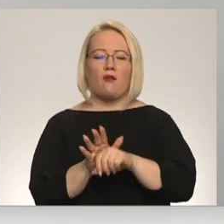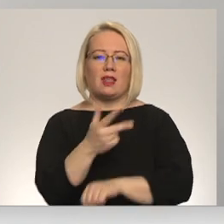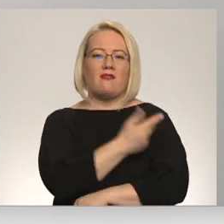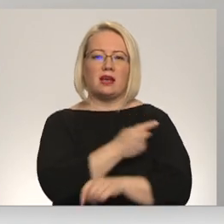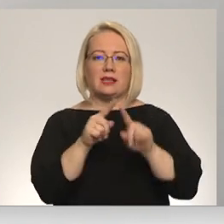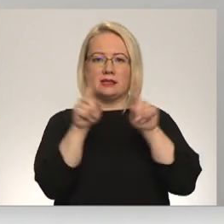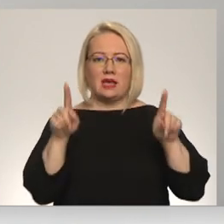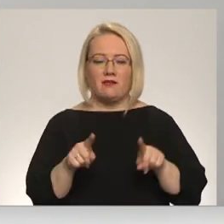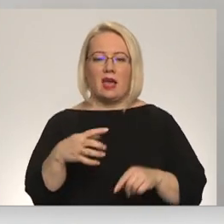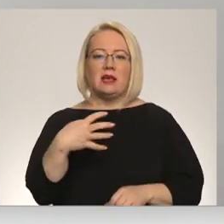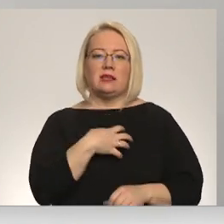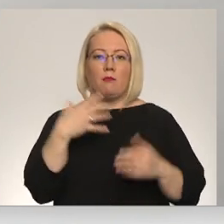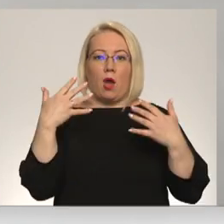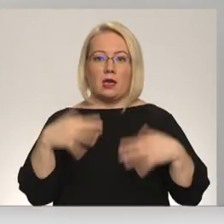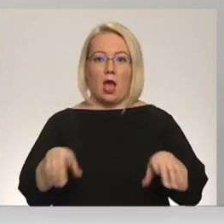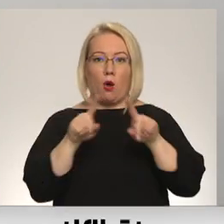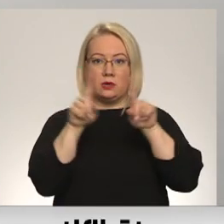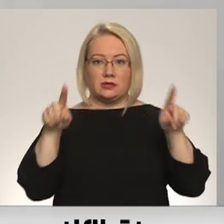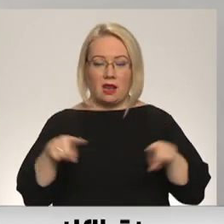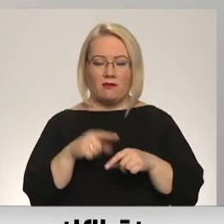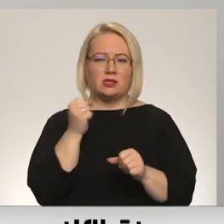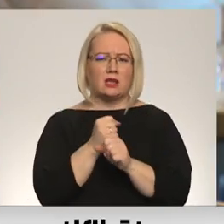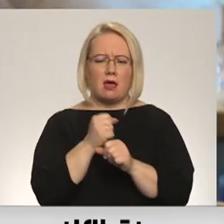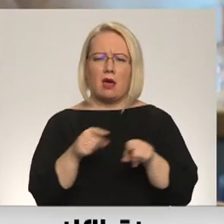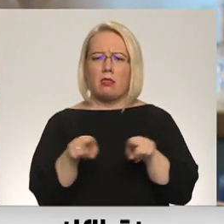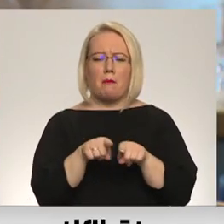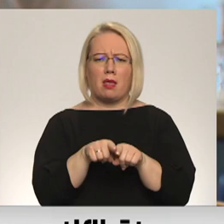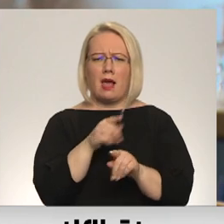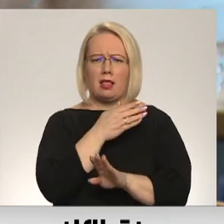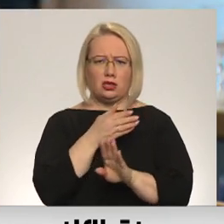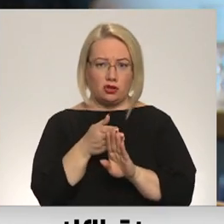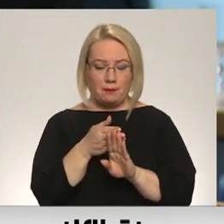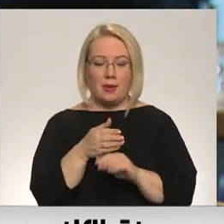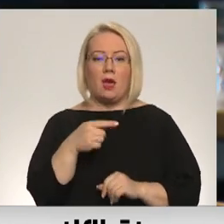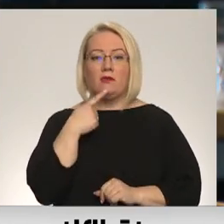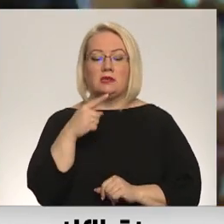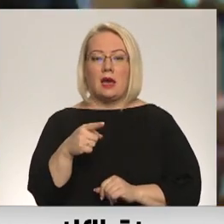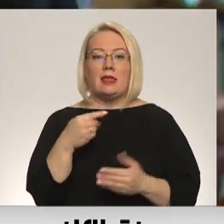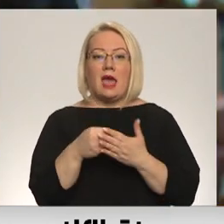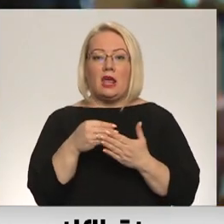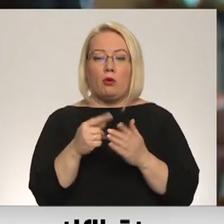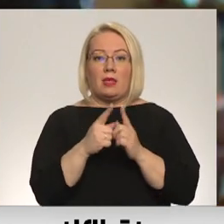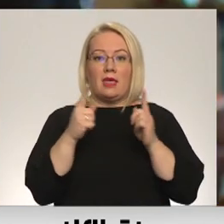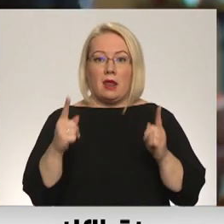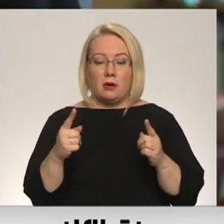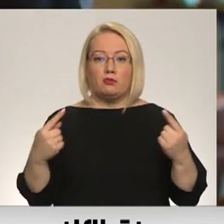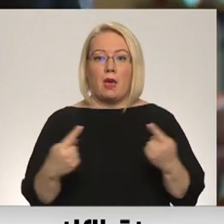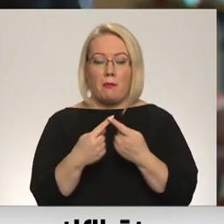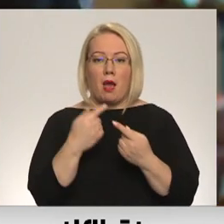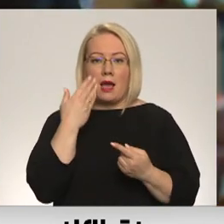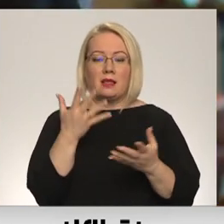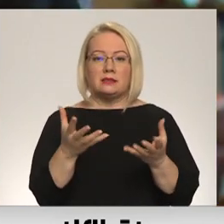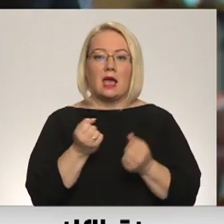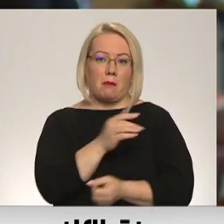piemēram, pārstamošanas certifikās, jo projām darbosies kā līdz šim. Derīguma termiņš piemērojams saņemot pakalpojumus. Darba